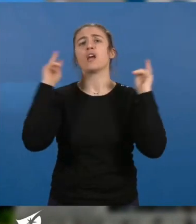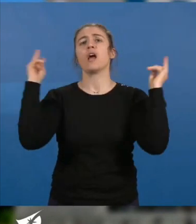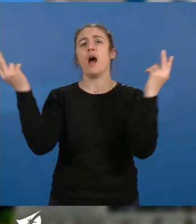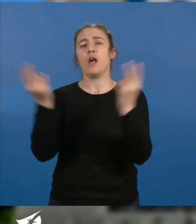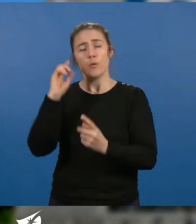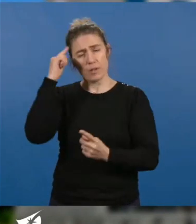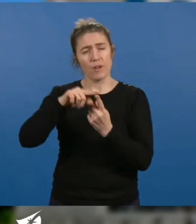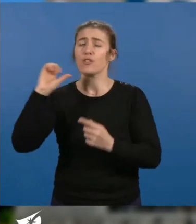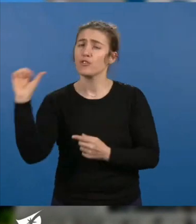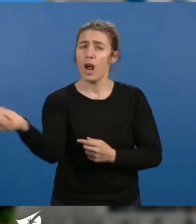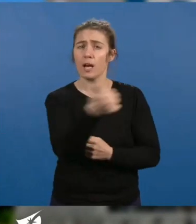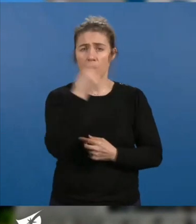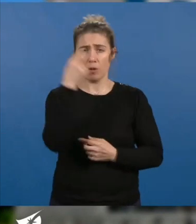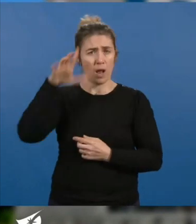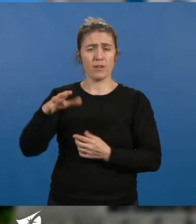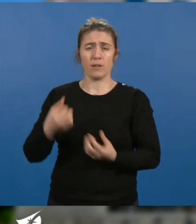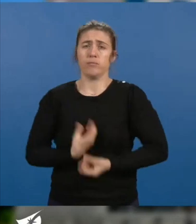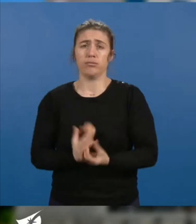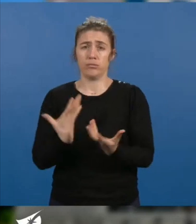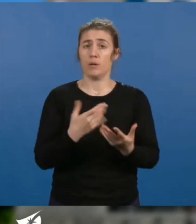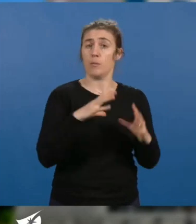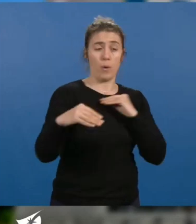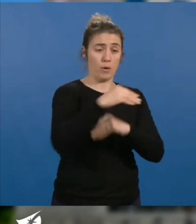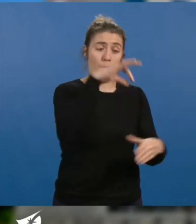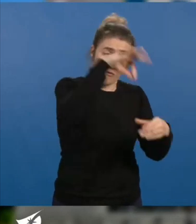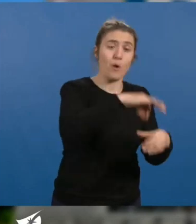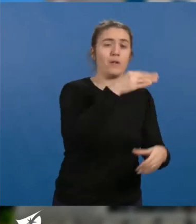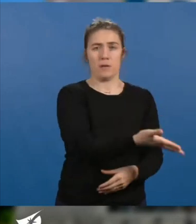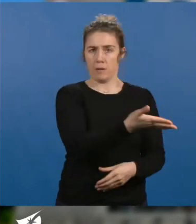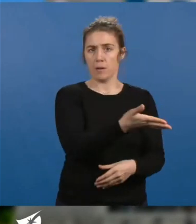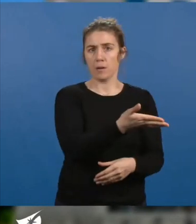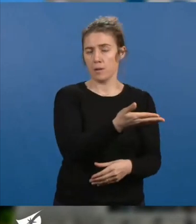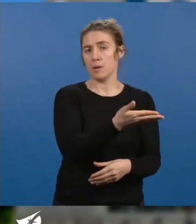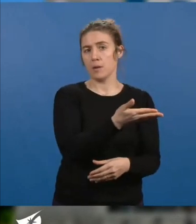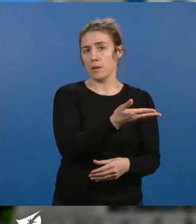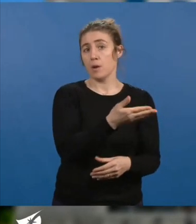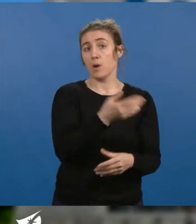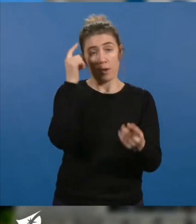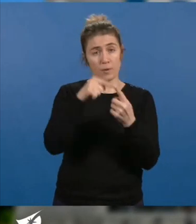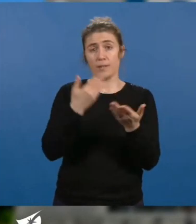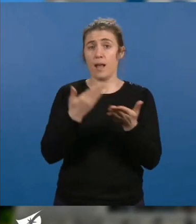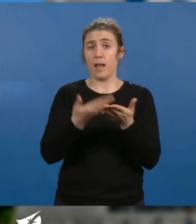exprimera ses positions et le peuple tranchera. Cet acte permettra de renouer avec une démocratie aujourd'hui